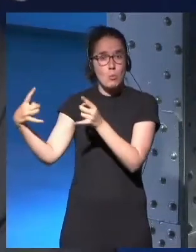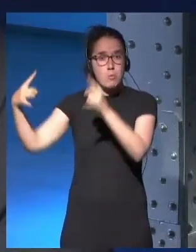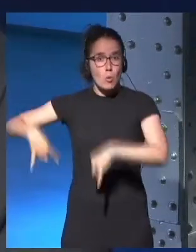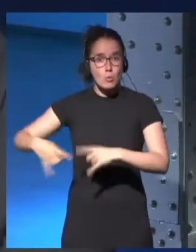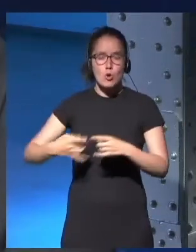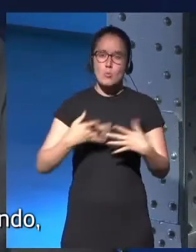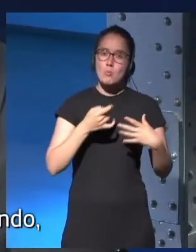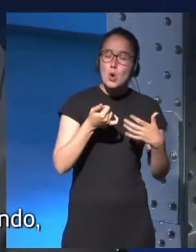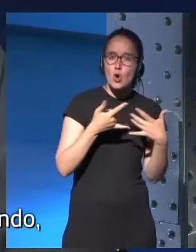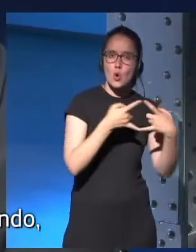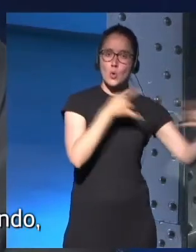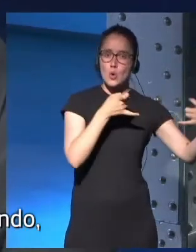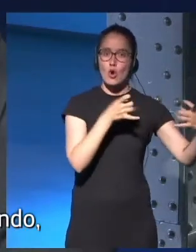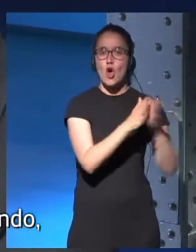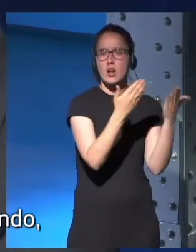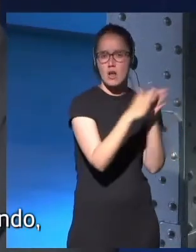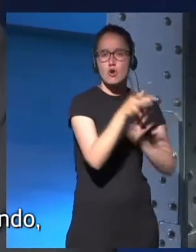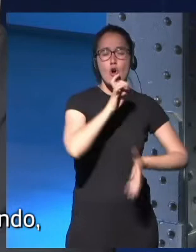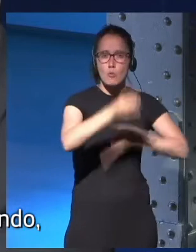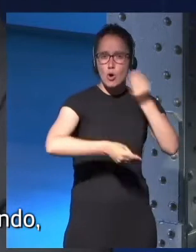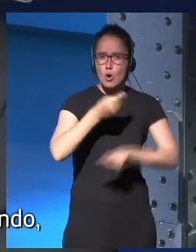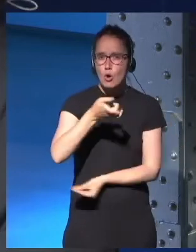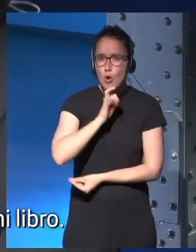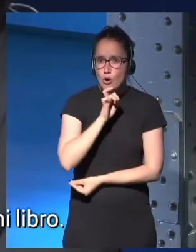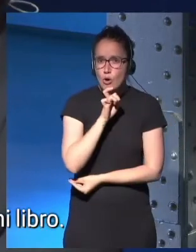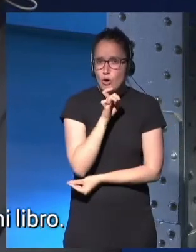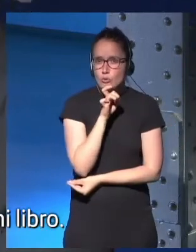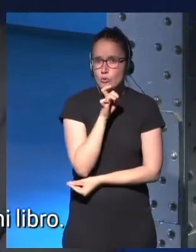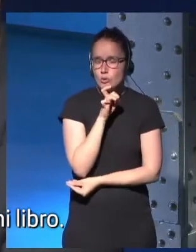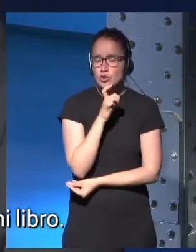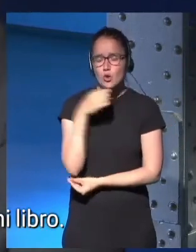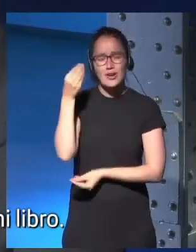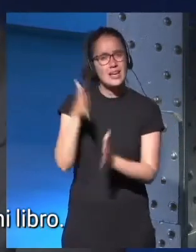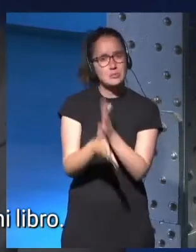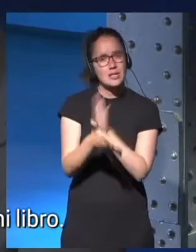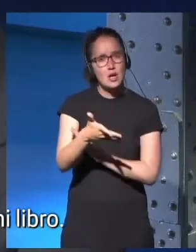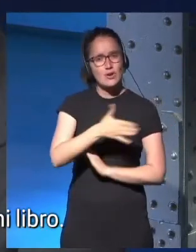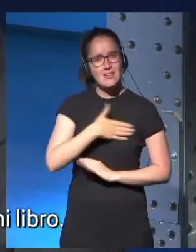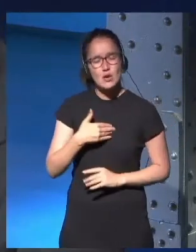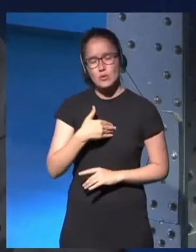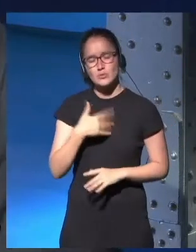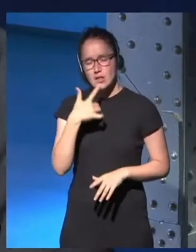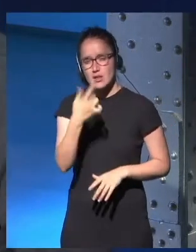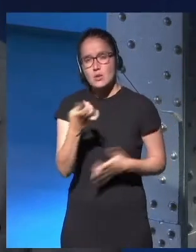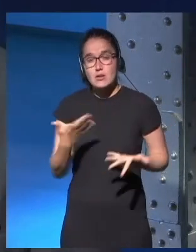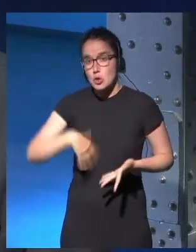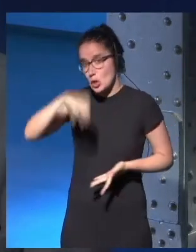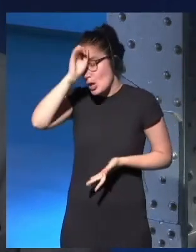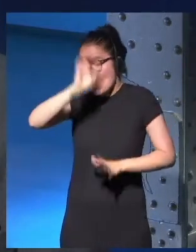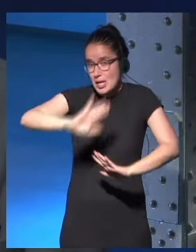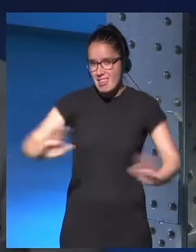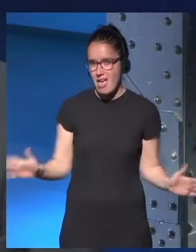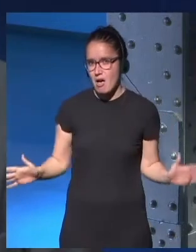à travers un livre ? Et je crois que ça explique ce que je vais vous dire ici, c'est que je n aucune idée de ce qui se passe dans mon livre. Quand je commence à